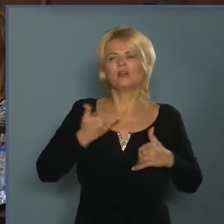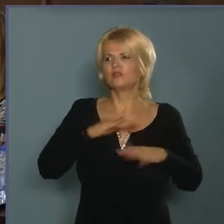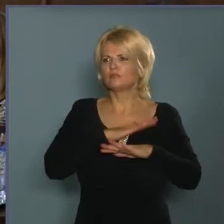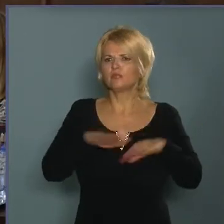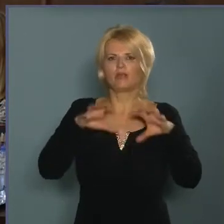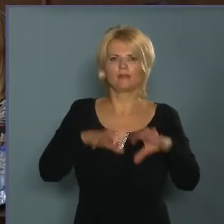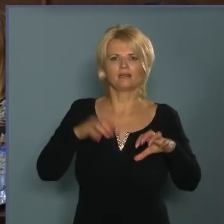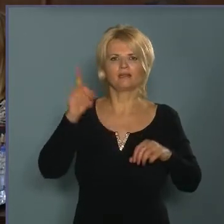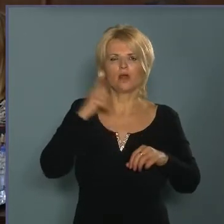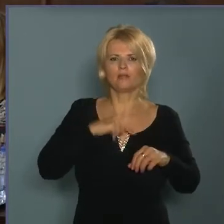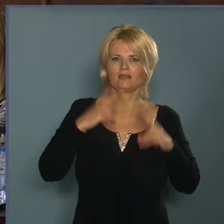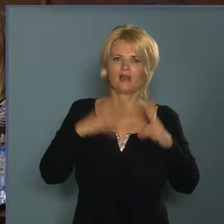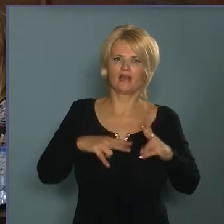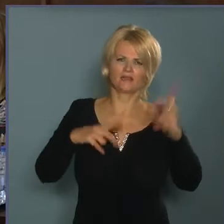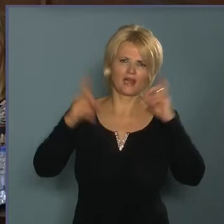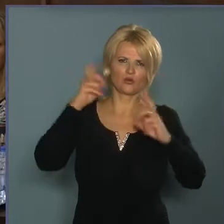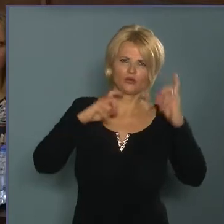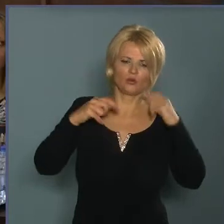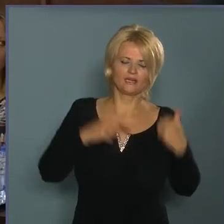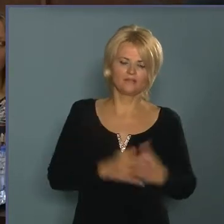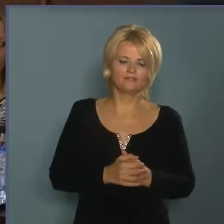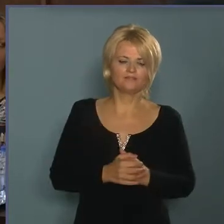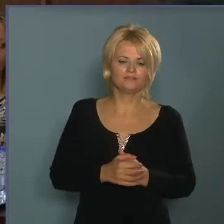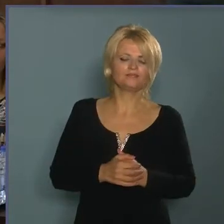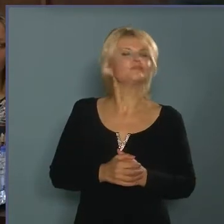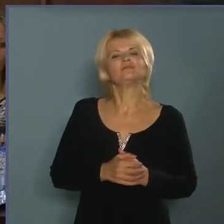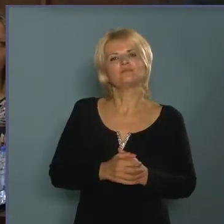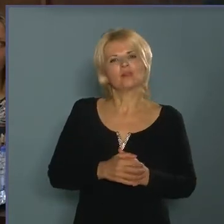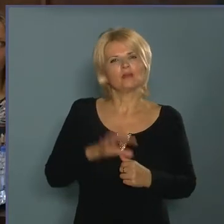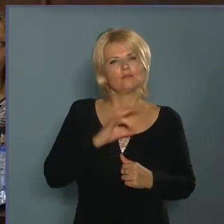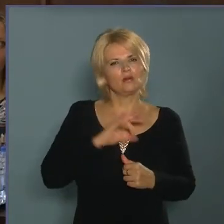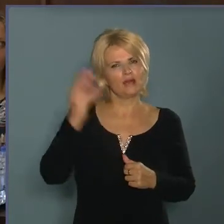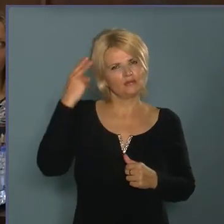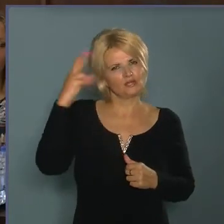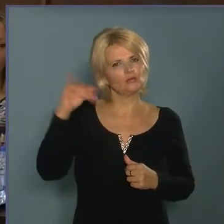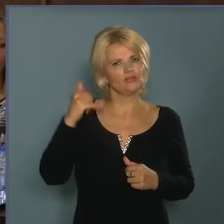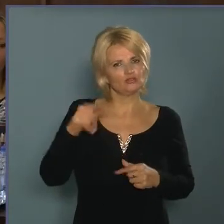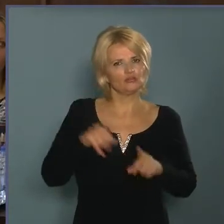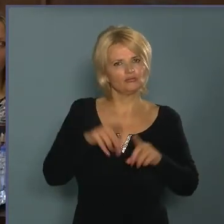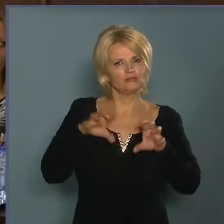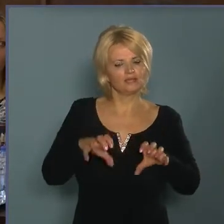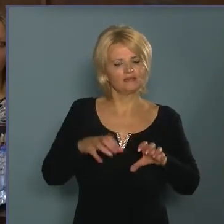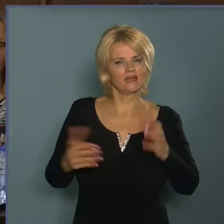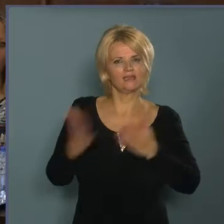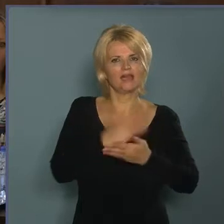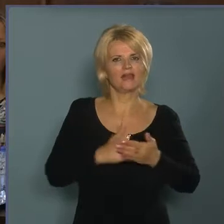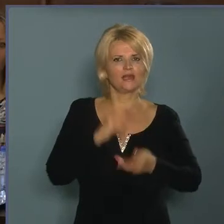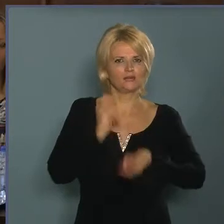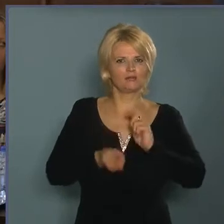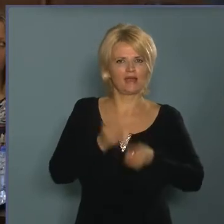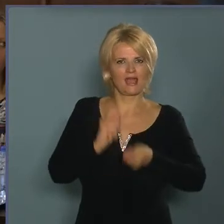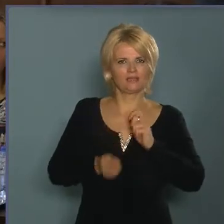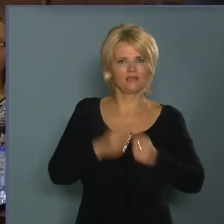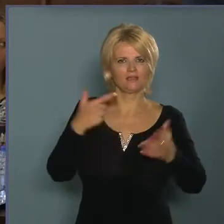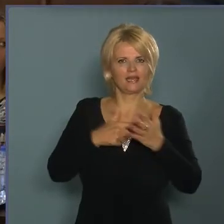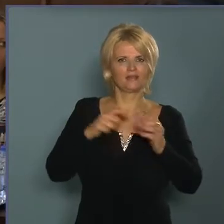megtettem mindent, amit meg lehetett. A polgármester úr megemlítette itt az energetikát. A legjobb tudomásunk szerint elnyertünk egy pályázatot,